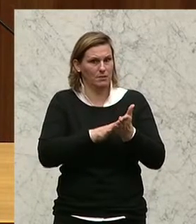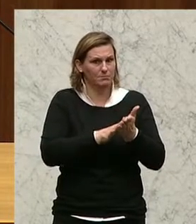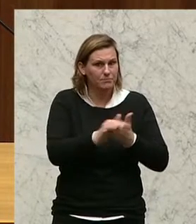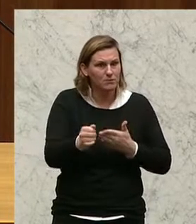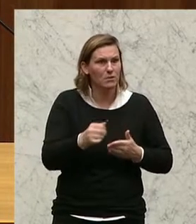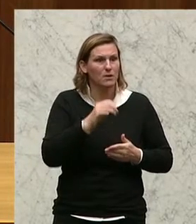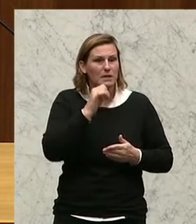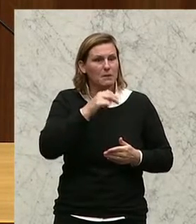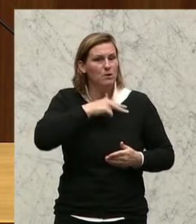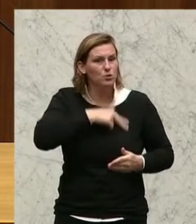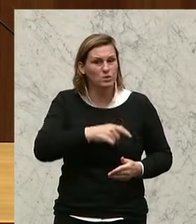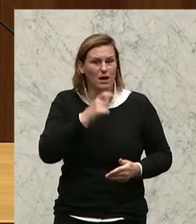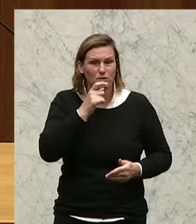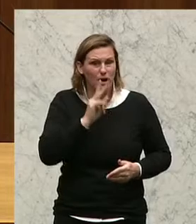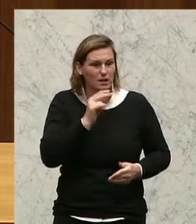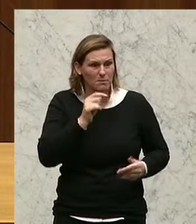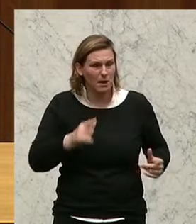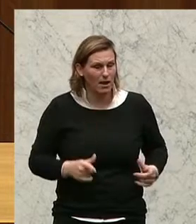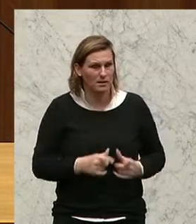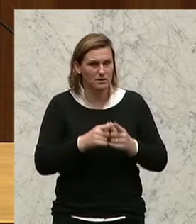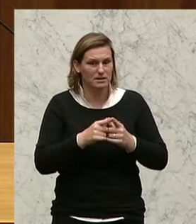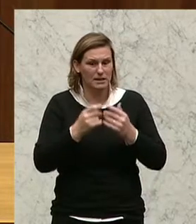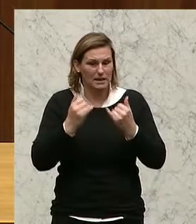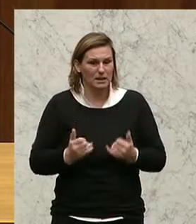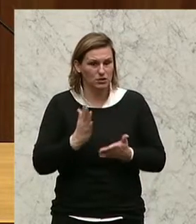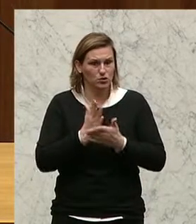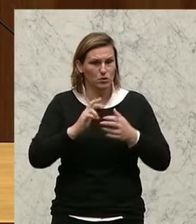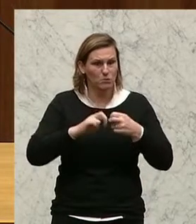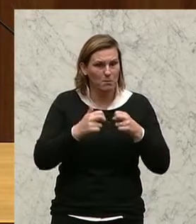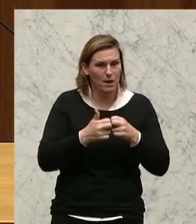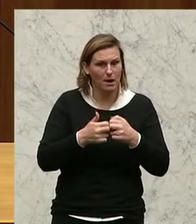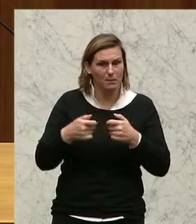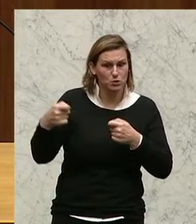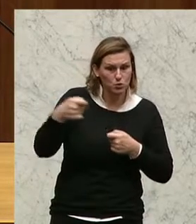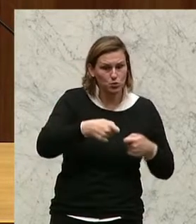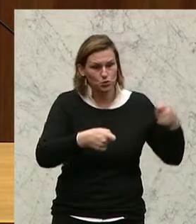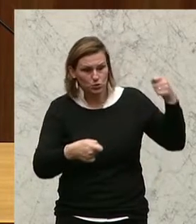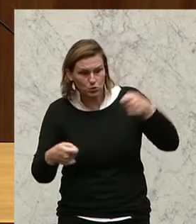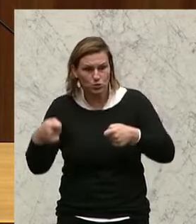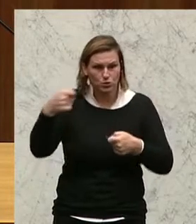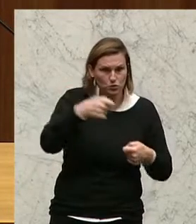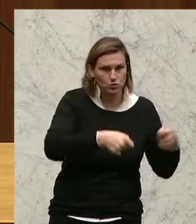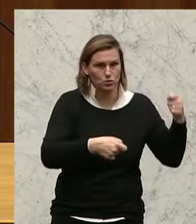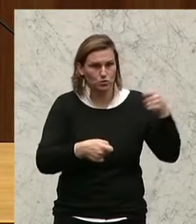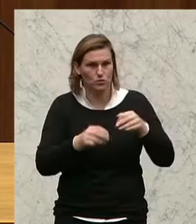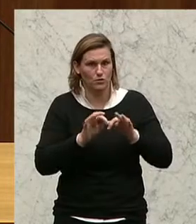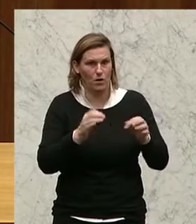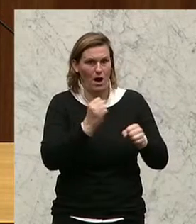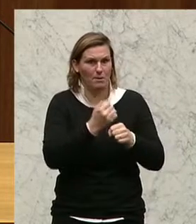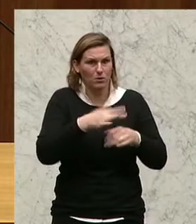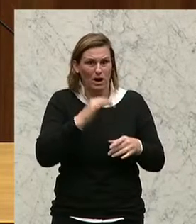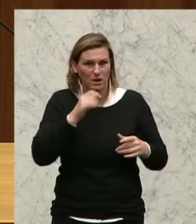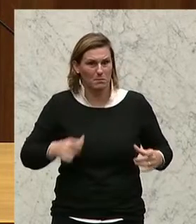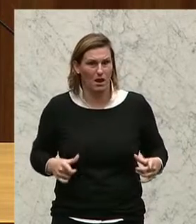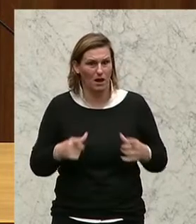werden Sie gar keine Sozialversicherungen mehr leisten können, weil wir haben ja jetzt schon das Problem, dass wir zuschießen müssen auf die Arbeitslosengelder. Weil das gar nicht